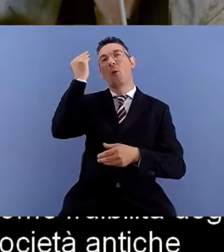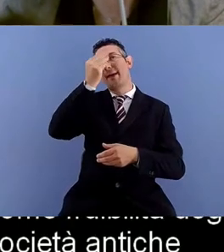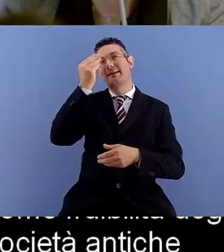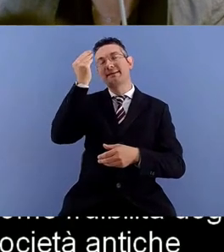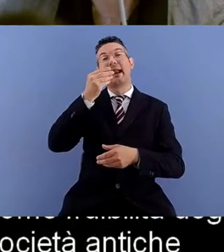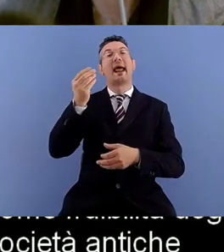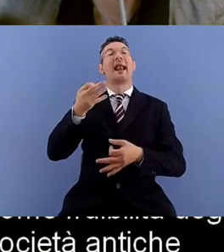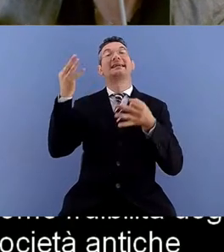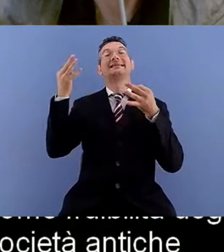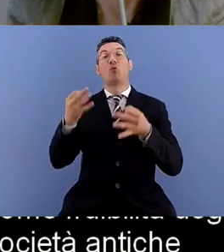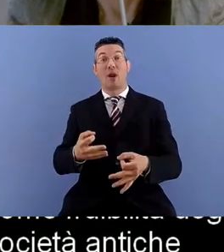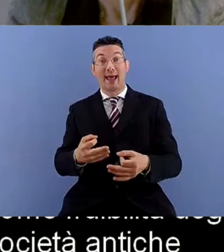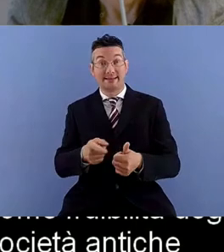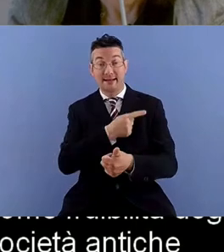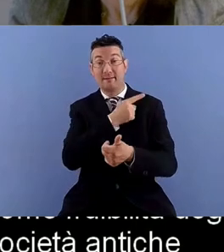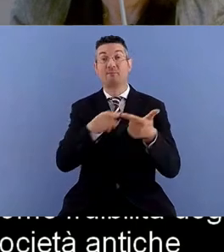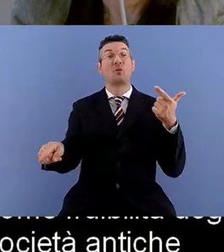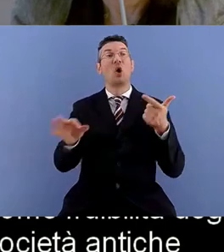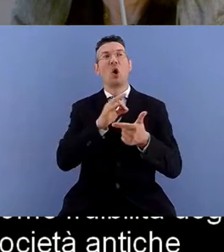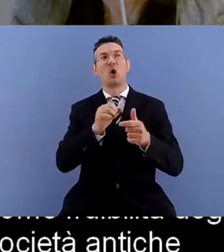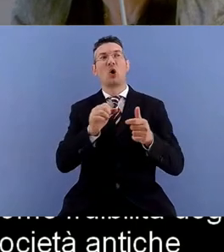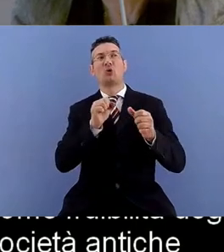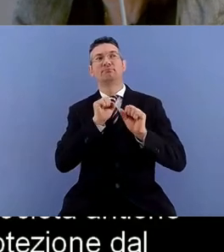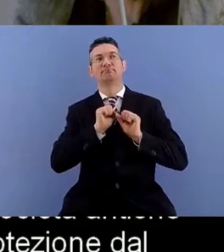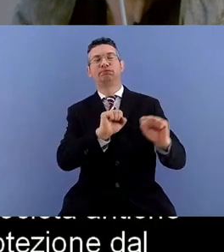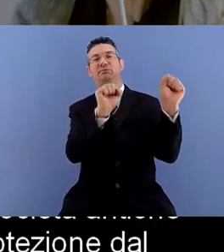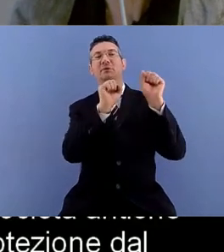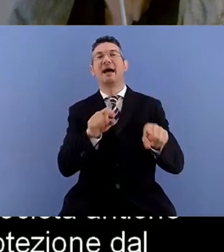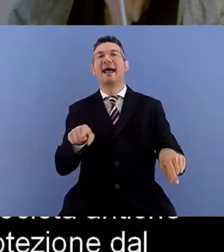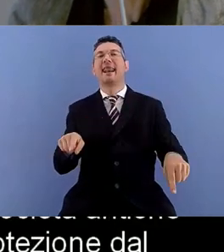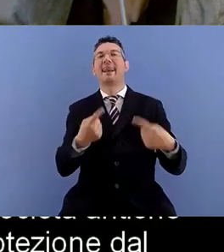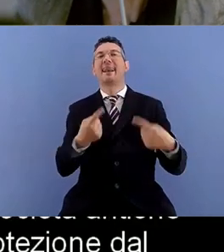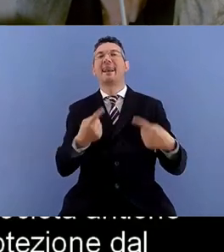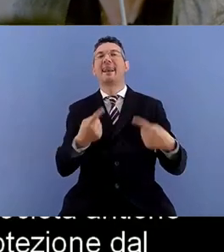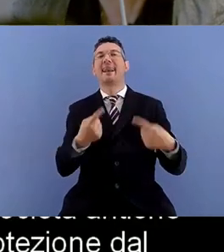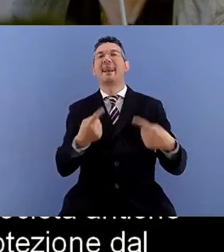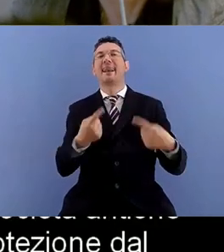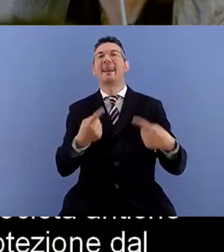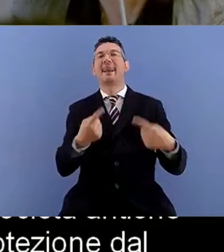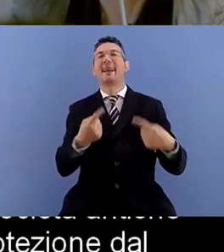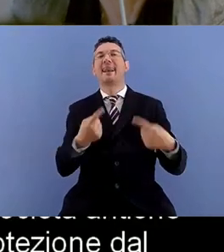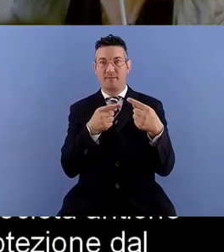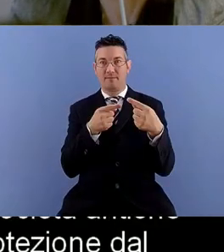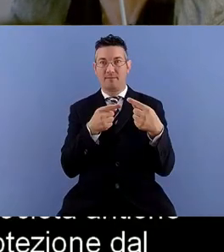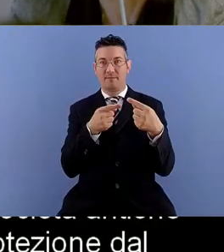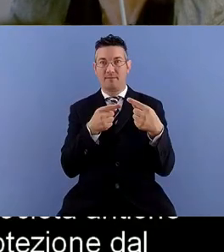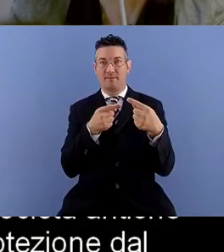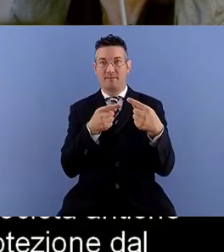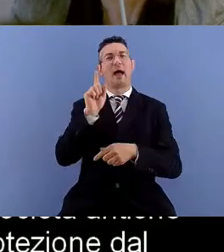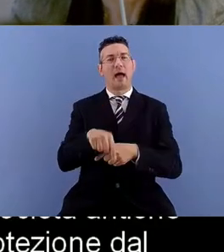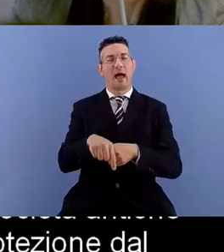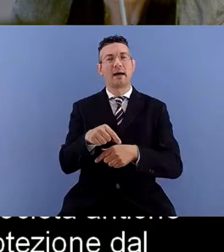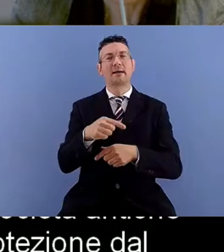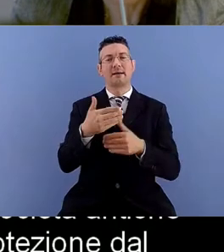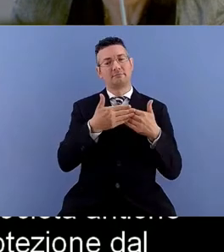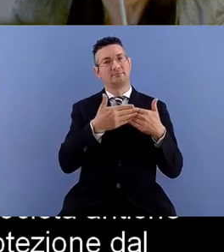protezione dal nemico ma anche in seguito anche nell'umanesimo